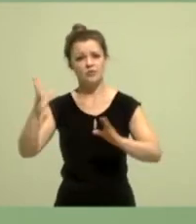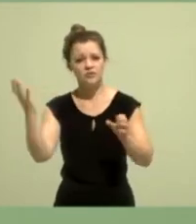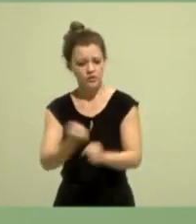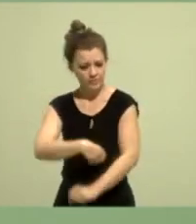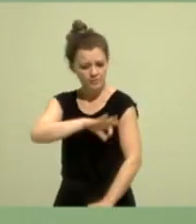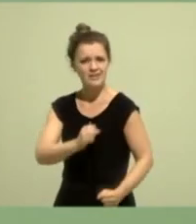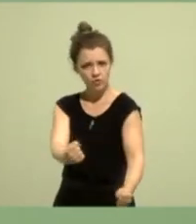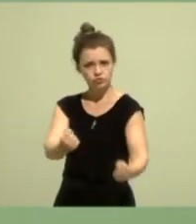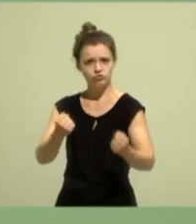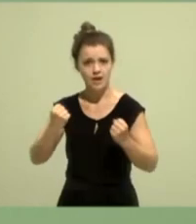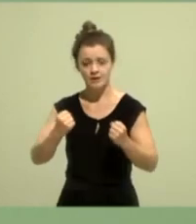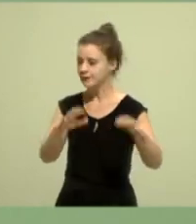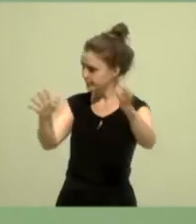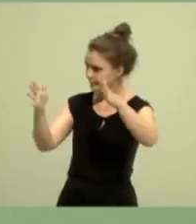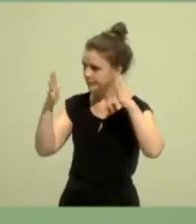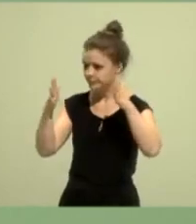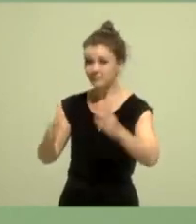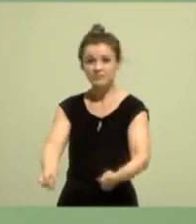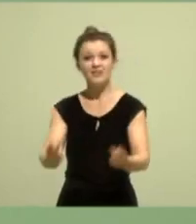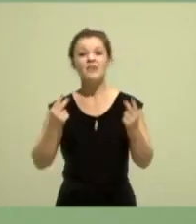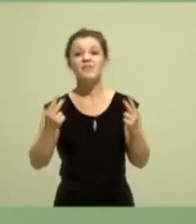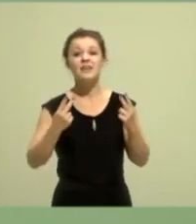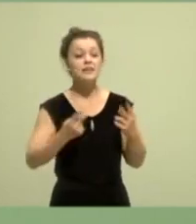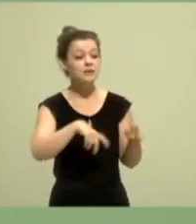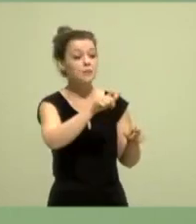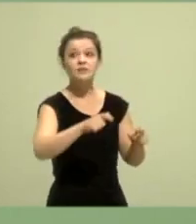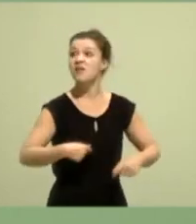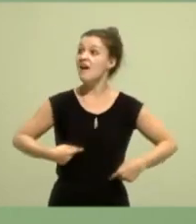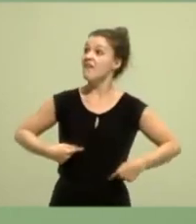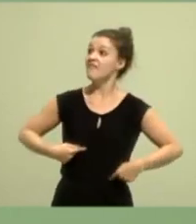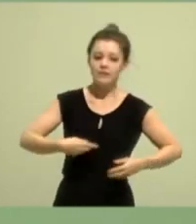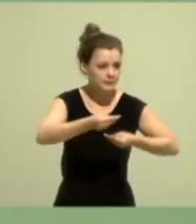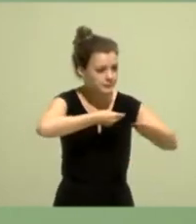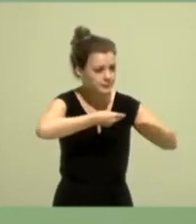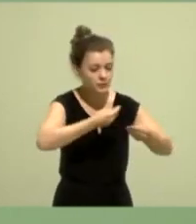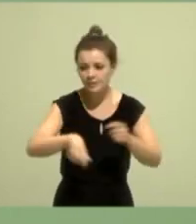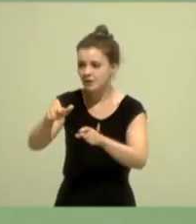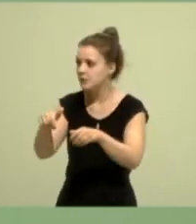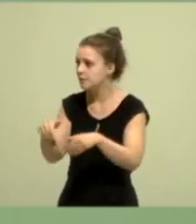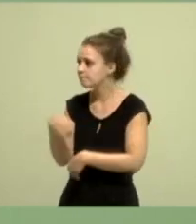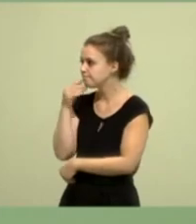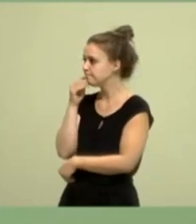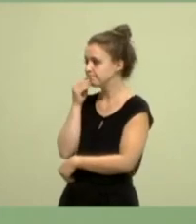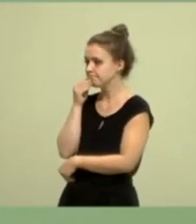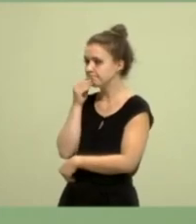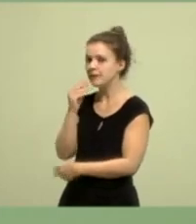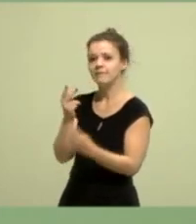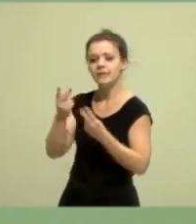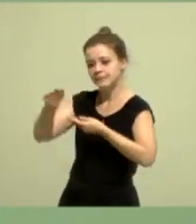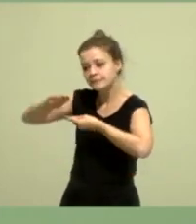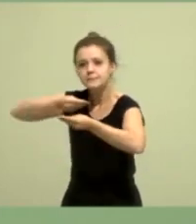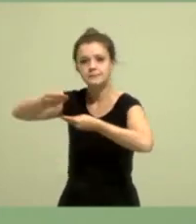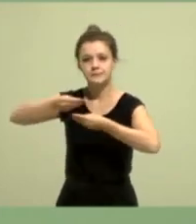Wir wollen mit den Menschen sprechen, die laut sind, aber auch die leise sind und vielleicht die oft gar nichts sagen. Vor allem mit den Menschen, die